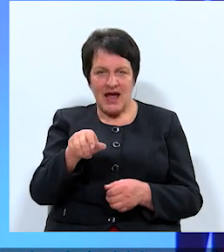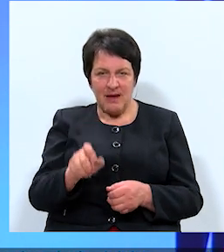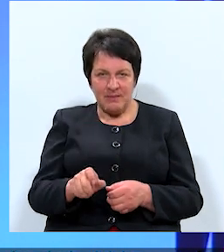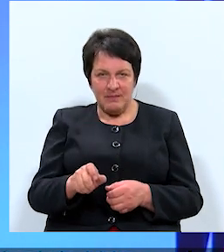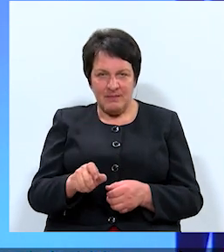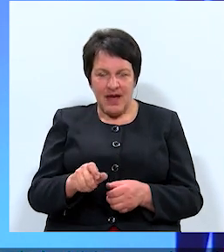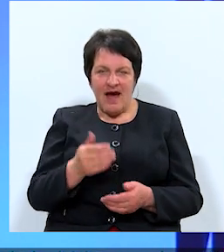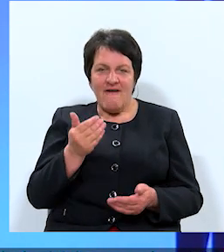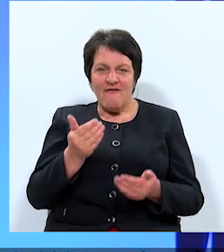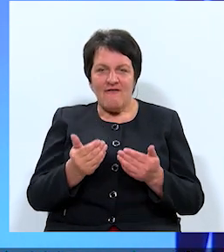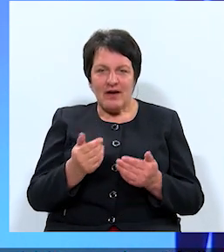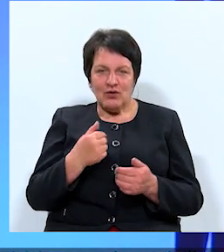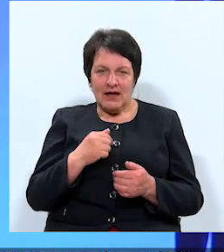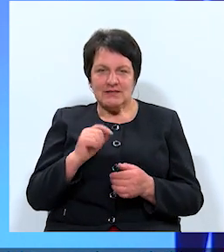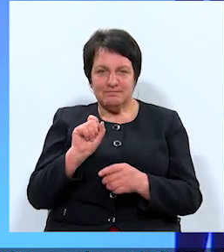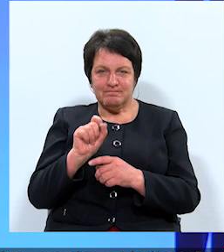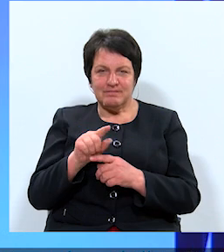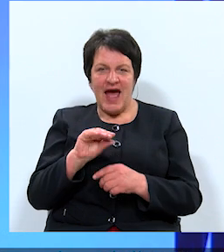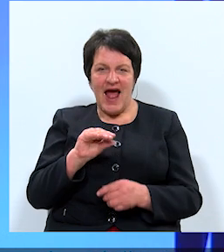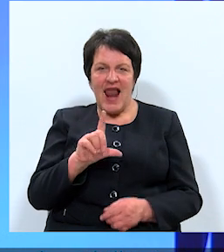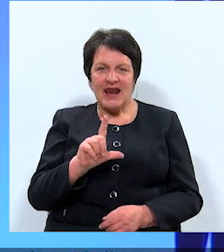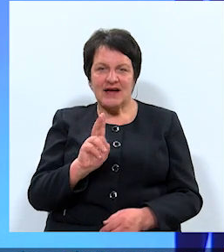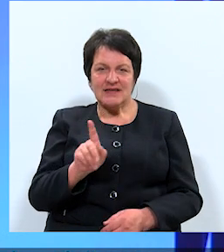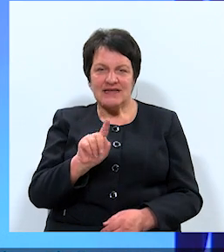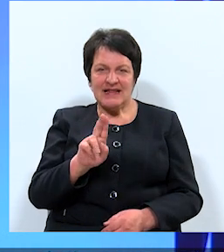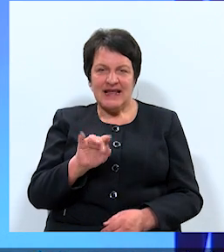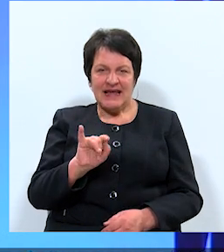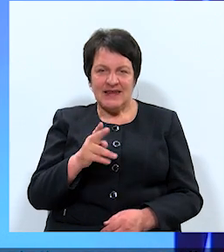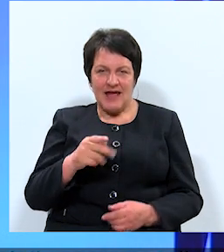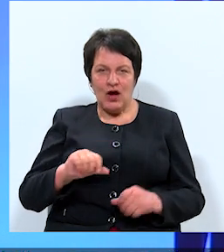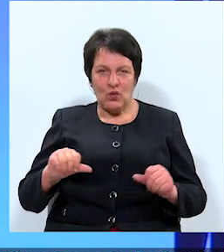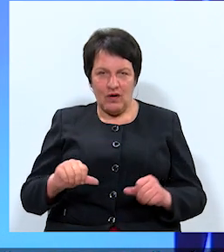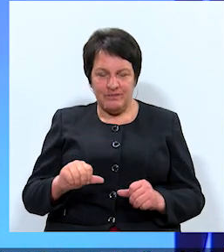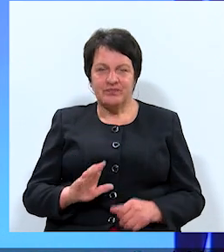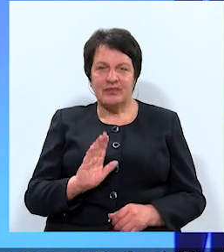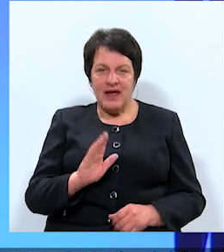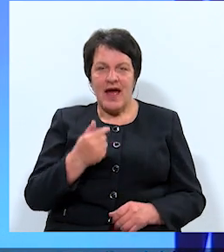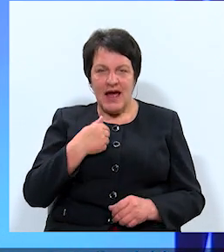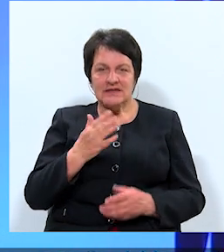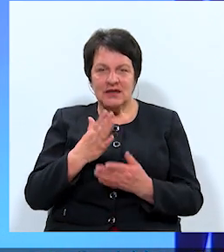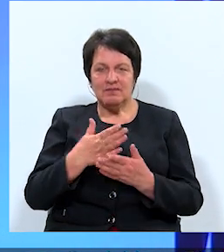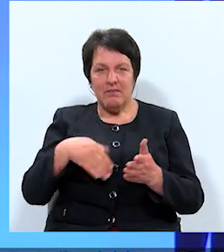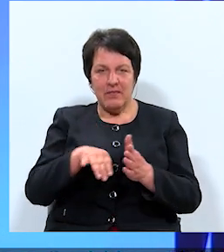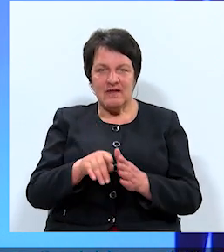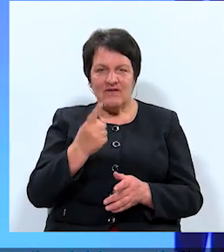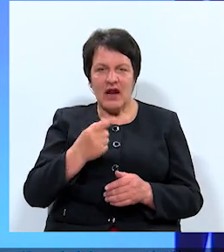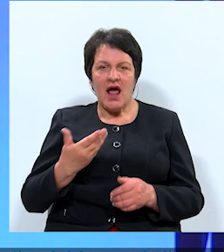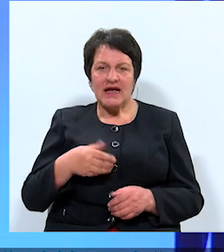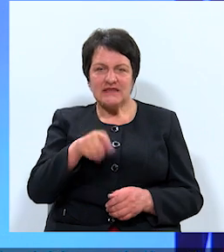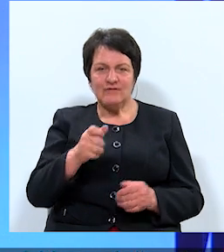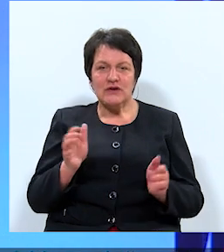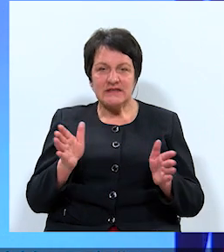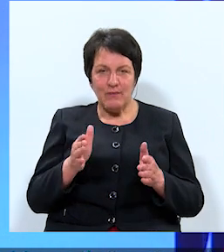Varbūt es Elksniņa kungam šo jautājumu uzdošu. Esam piedalījiesies vienā iedzīvotāju